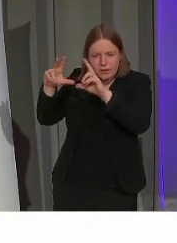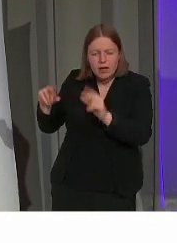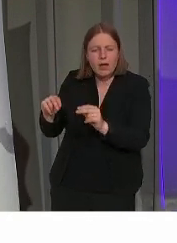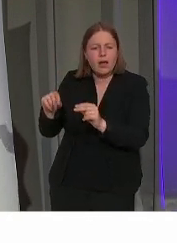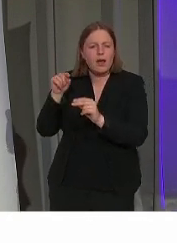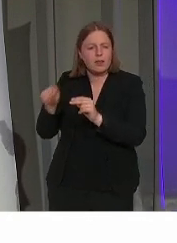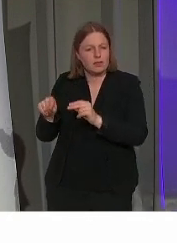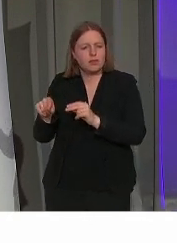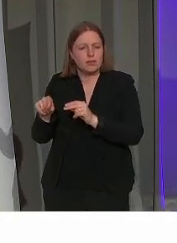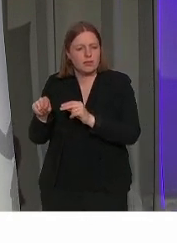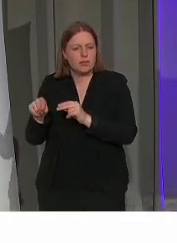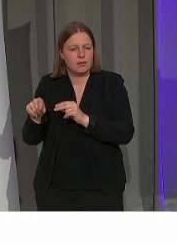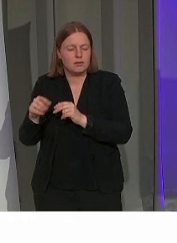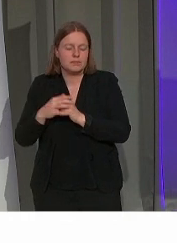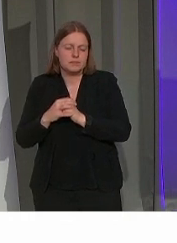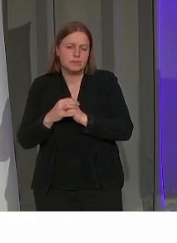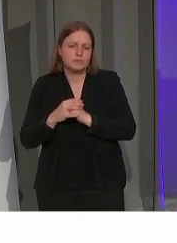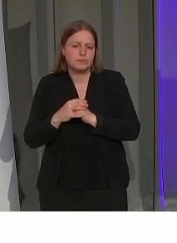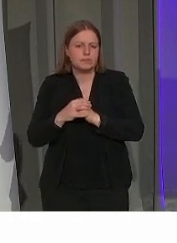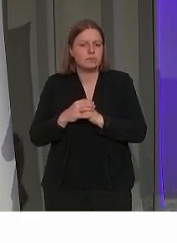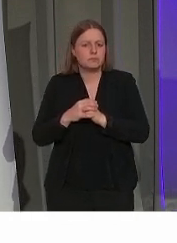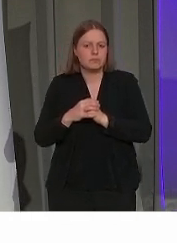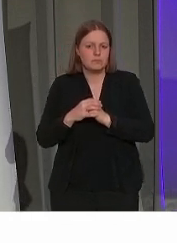elke mogelijke bezoeker.